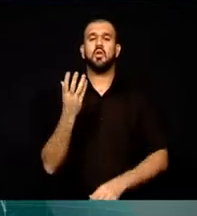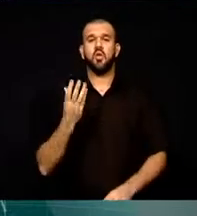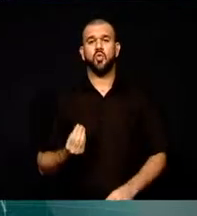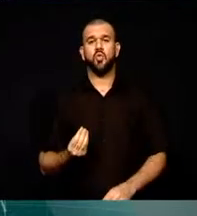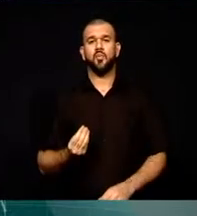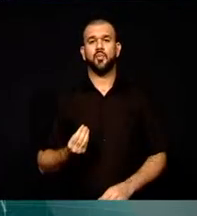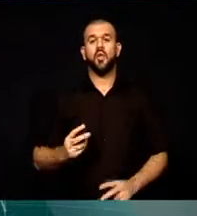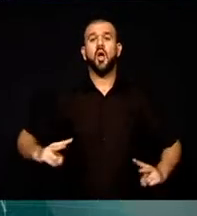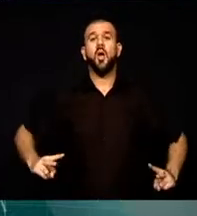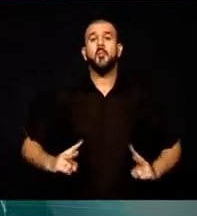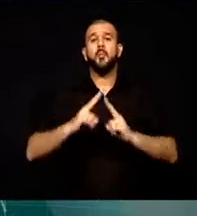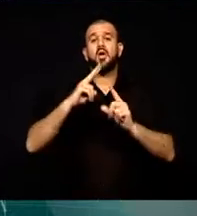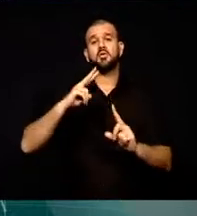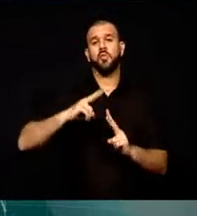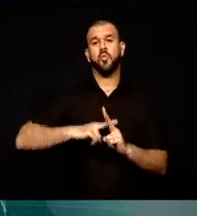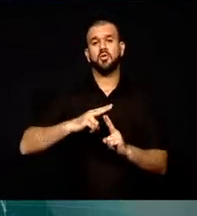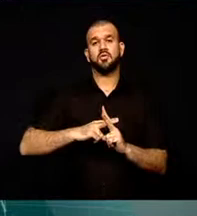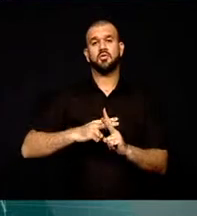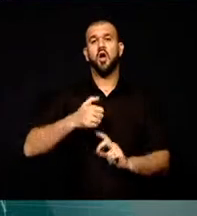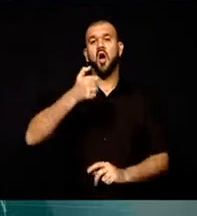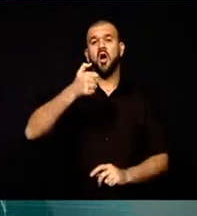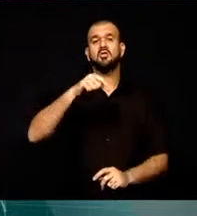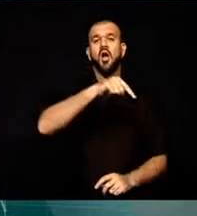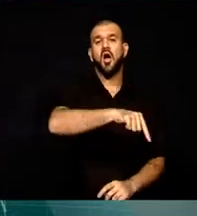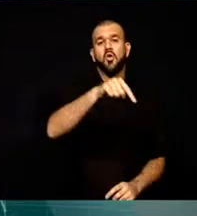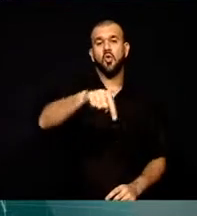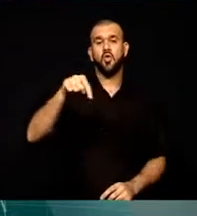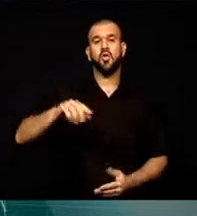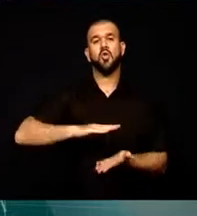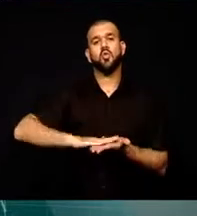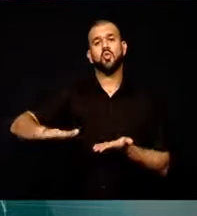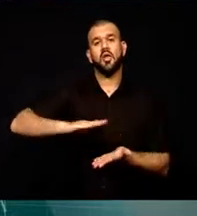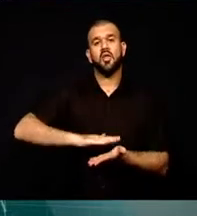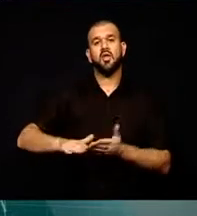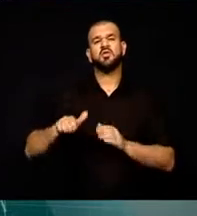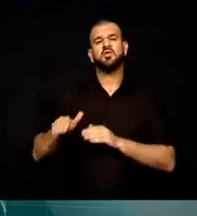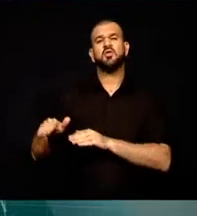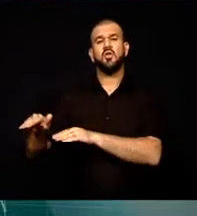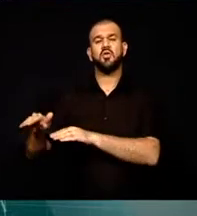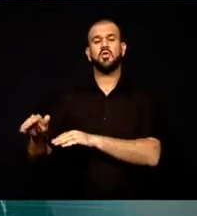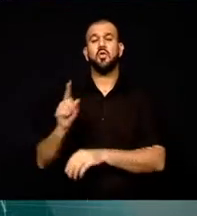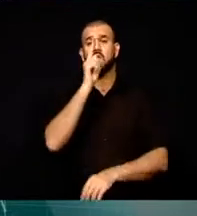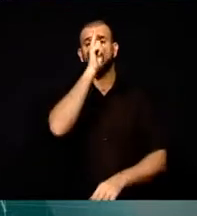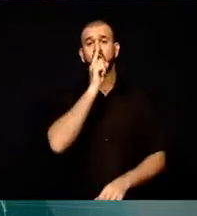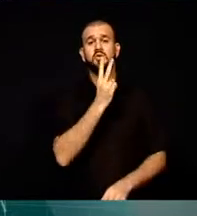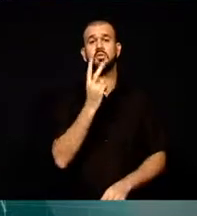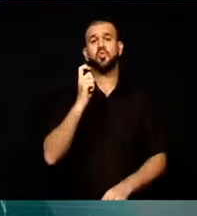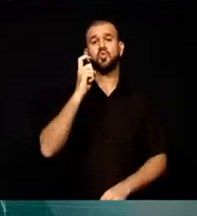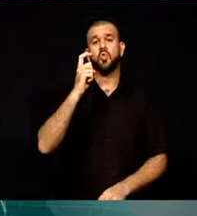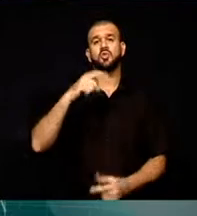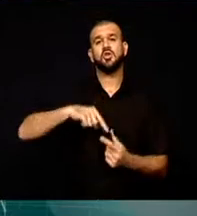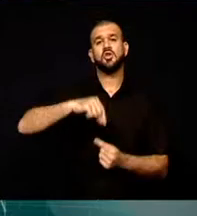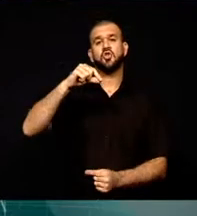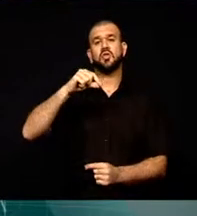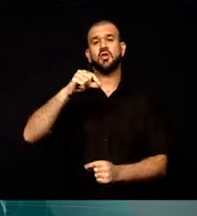saldırılarla sarsıldı. Paris polisi, altı ayrı noktada düzenlenen saldırılarda